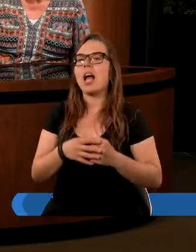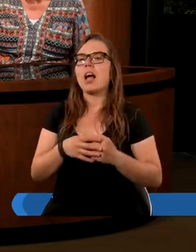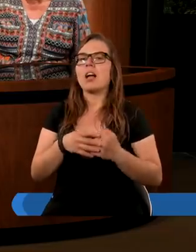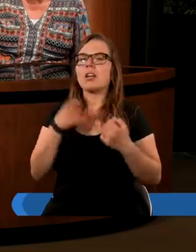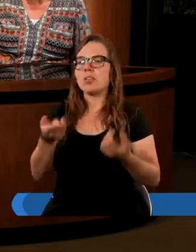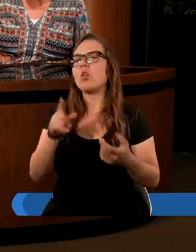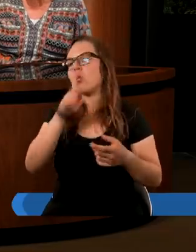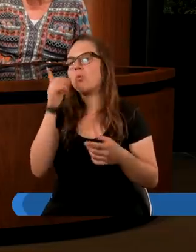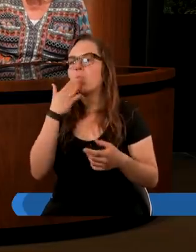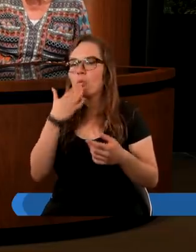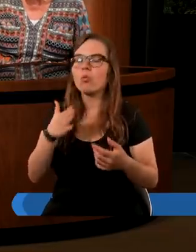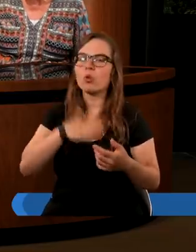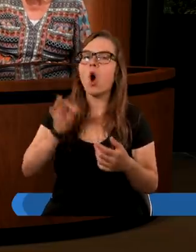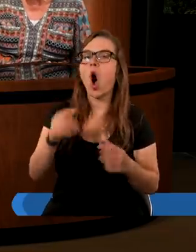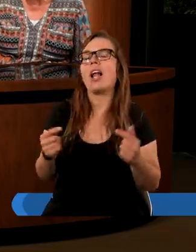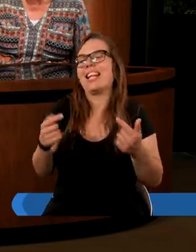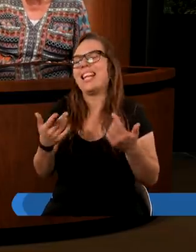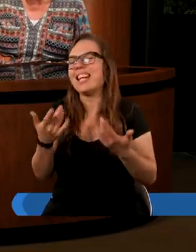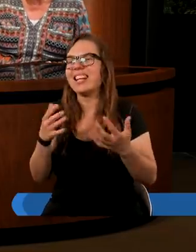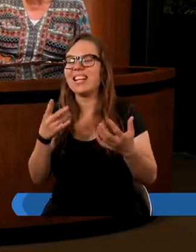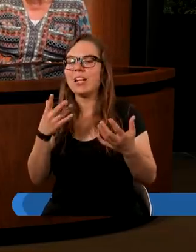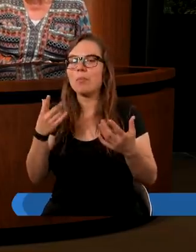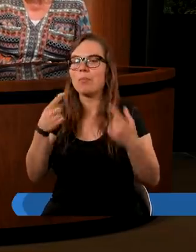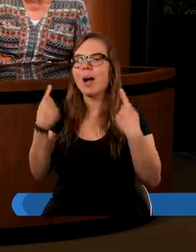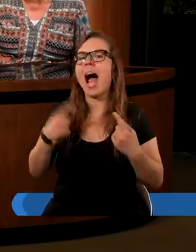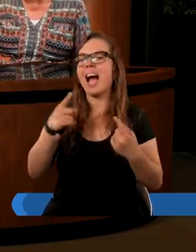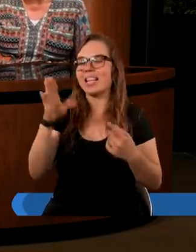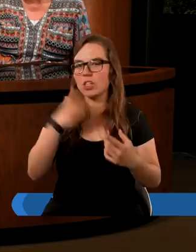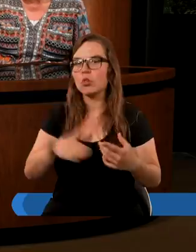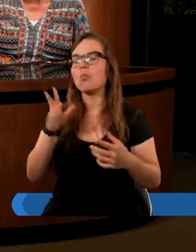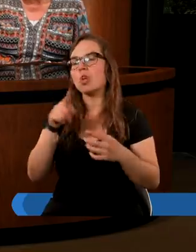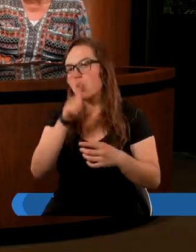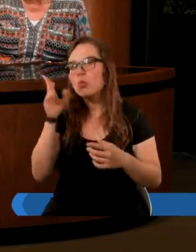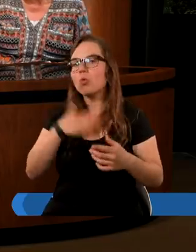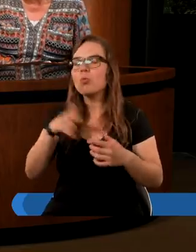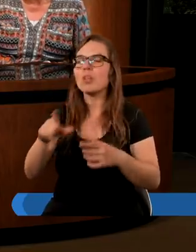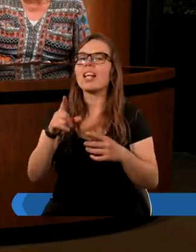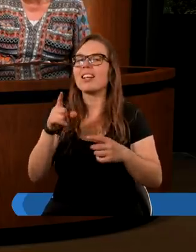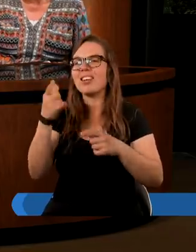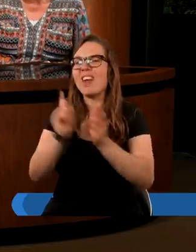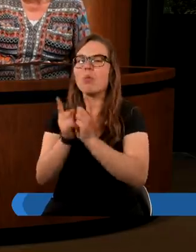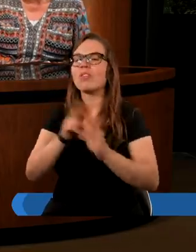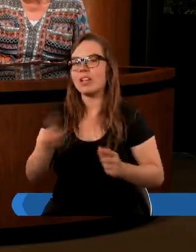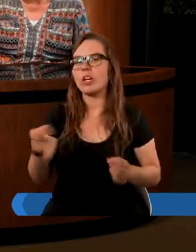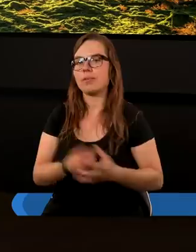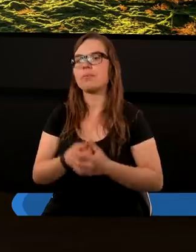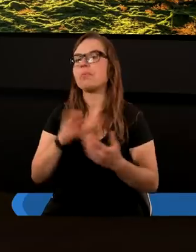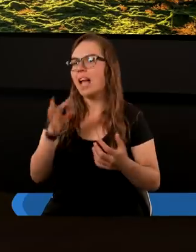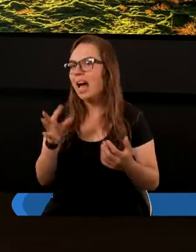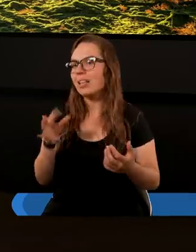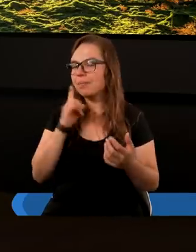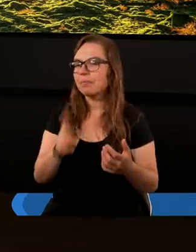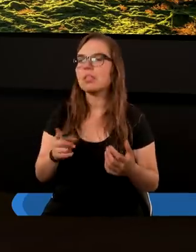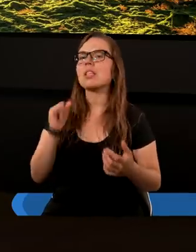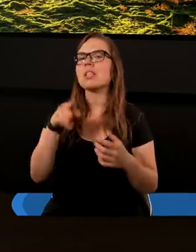a że ludzie lubią sensacje, a niekoniecznie prawdę, to idą tym tokiem. Tak. A więc